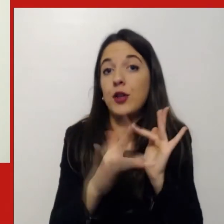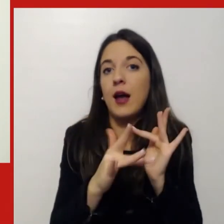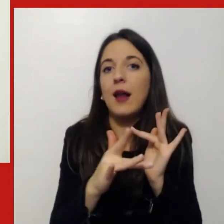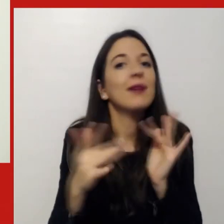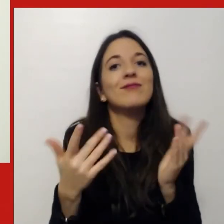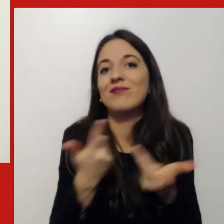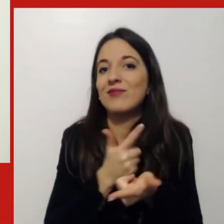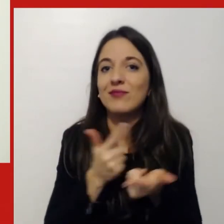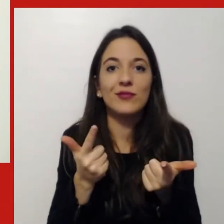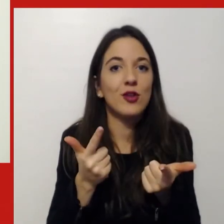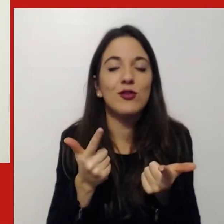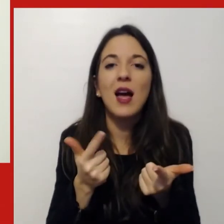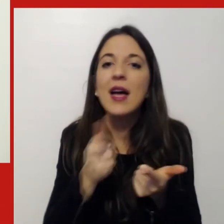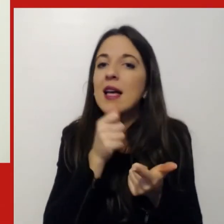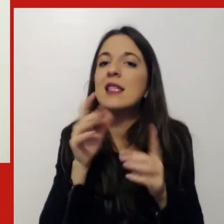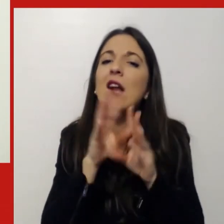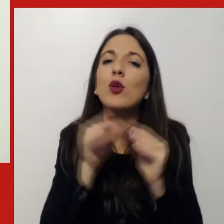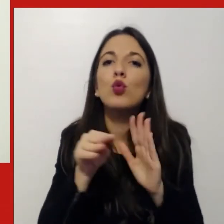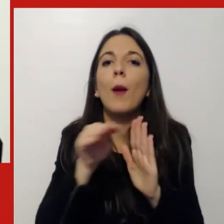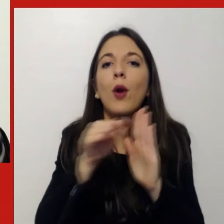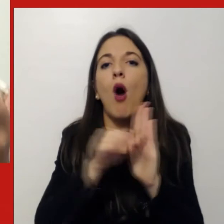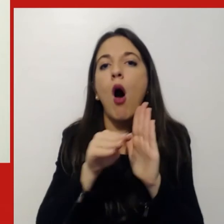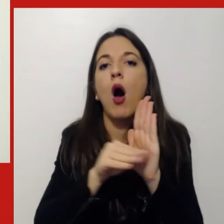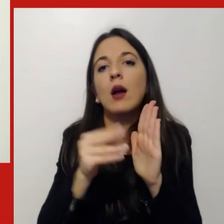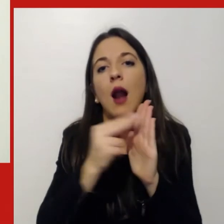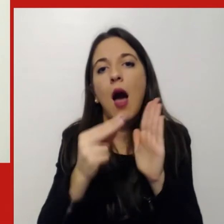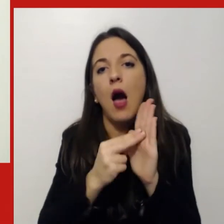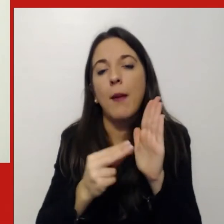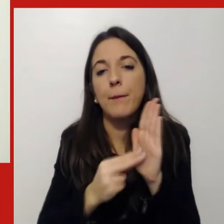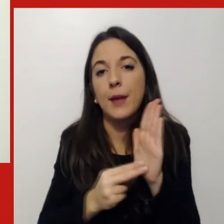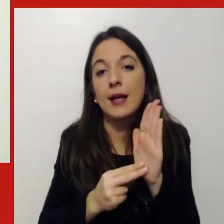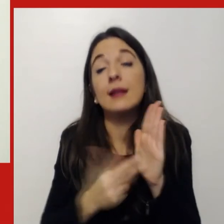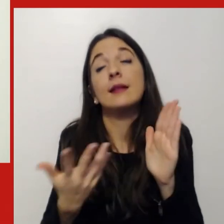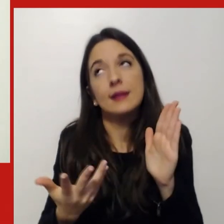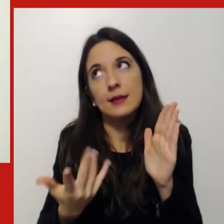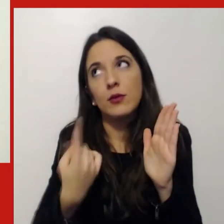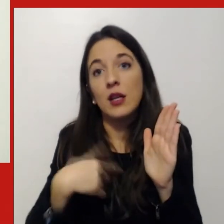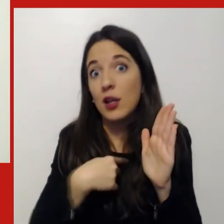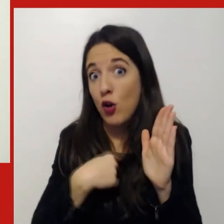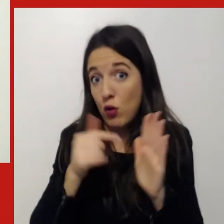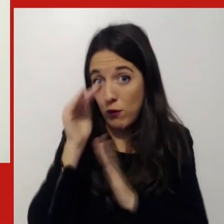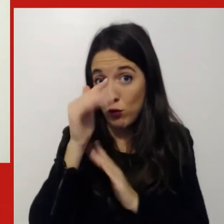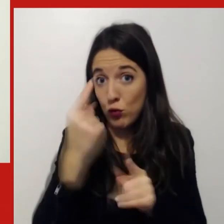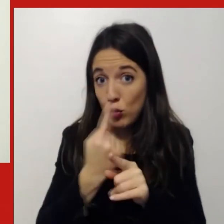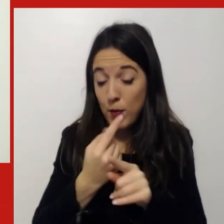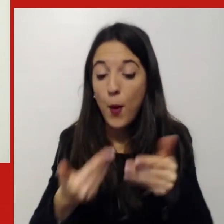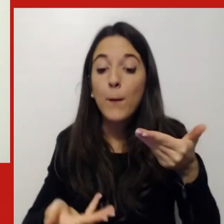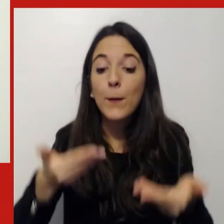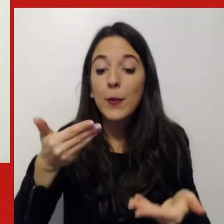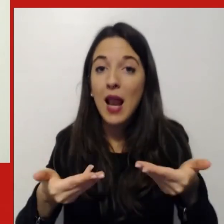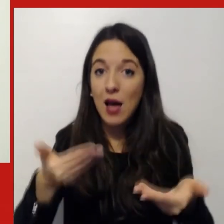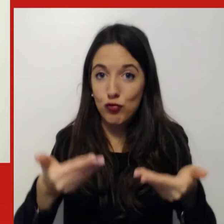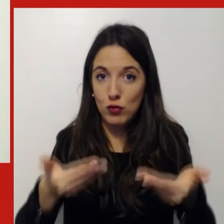programmate, vanno pianificate, allora quando ribilanciamo il nostro modo di lavorare dobbiamo ritrovare lo